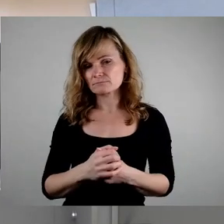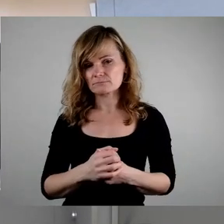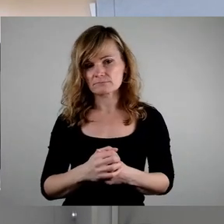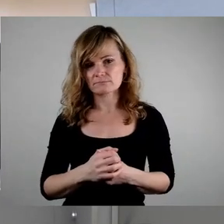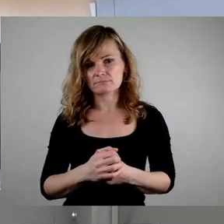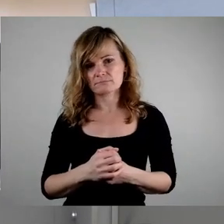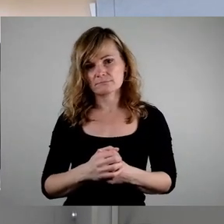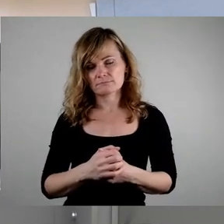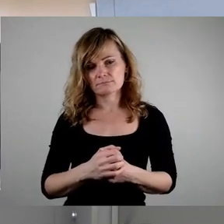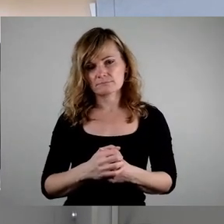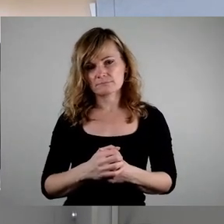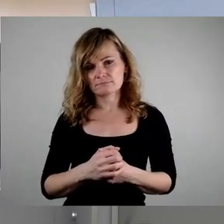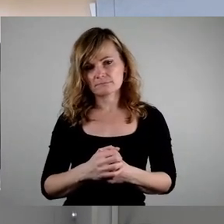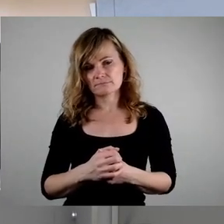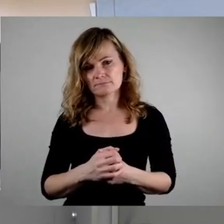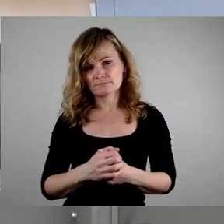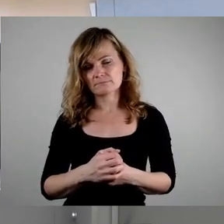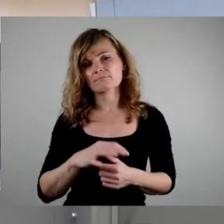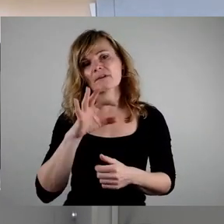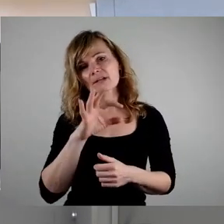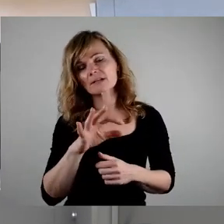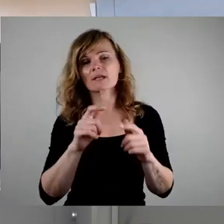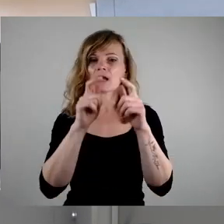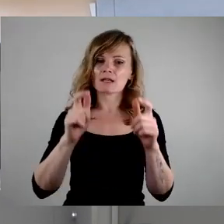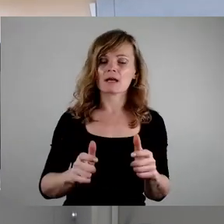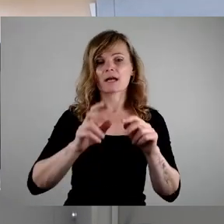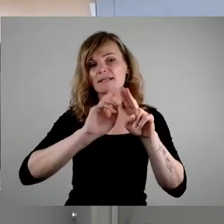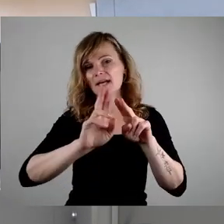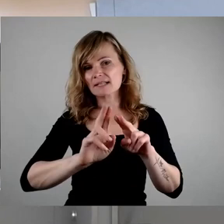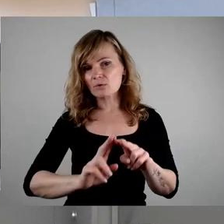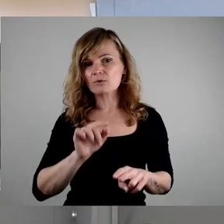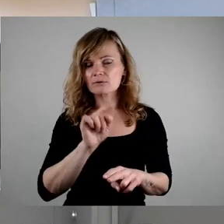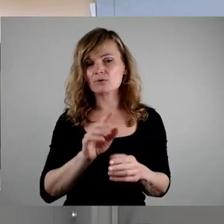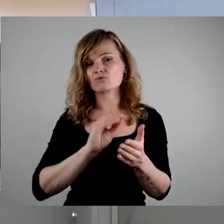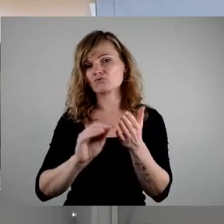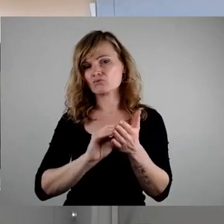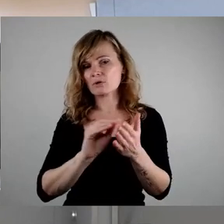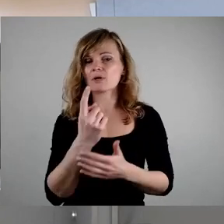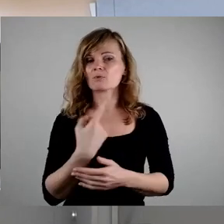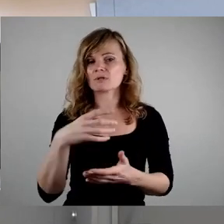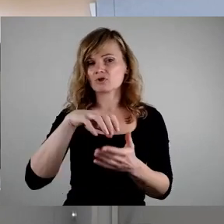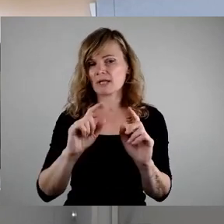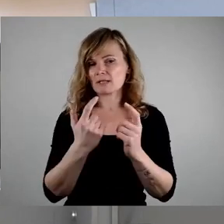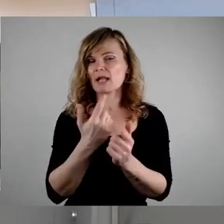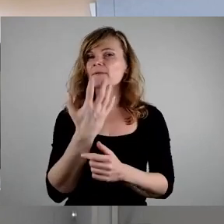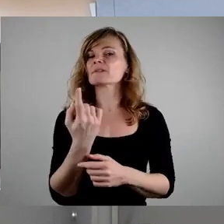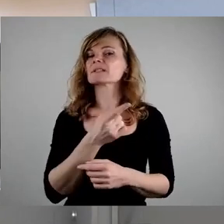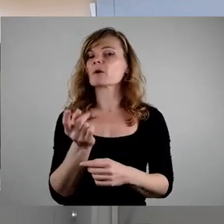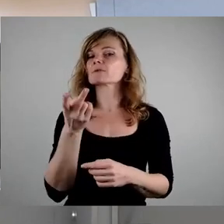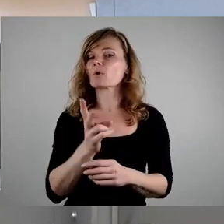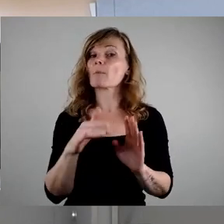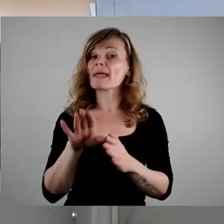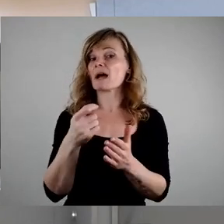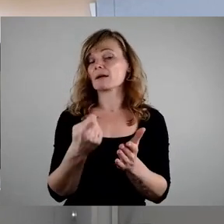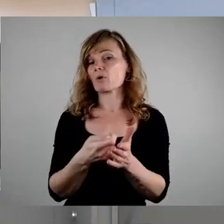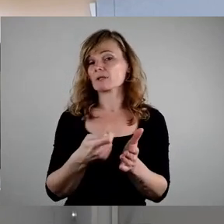Sanierung von Sanitäranlagen in einer Schule in unserem Stadtteil 50.000 Euro, Mehrkosten